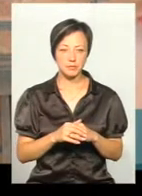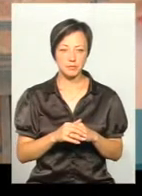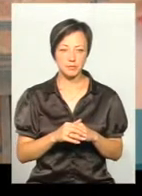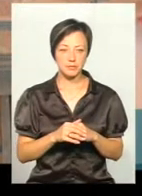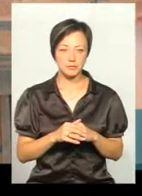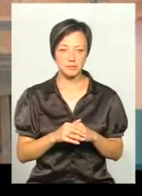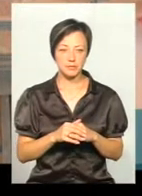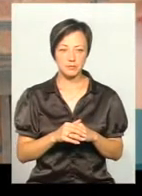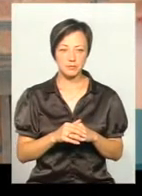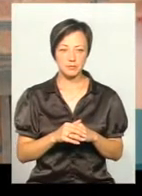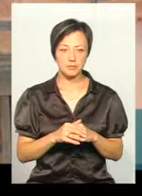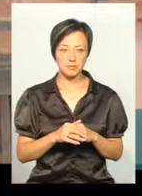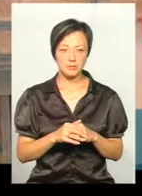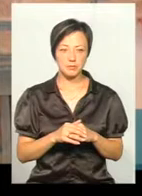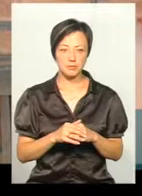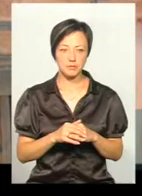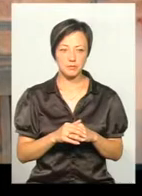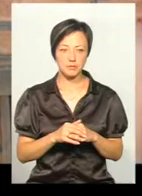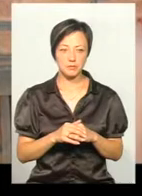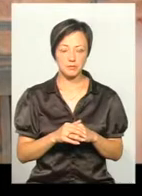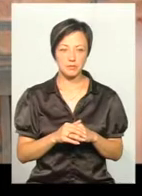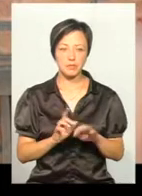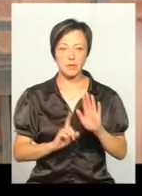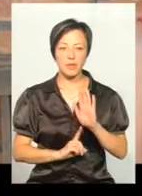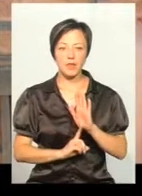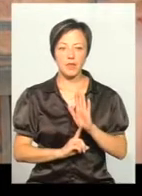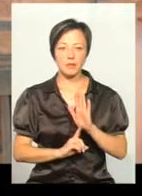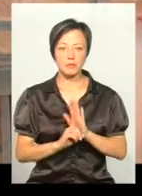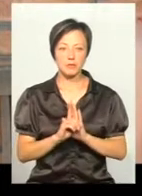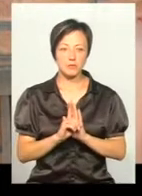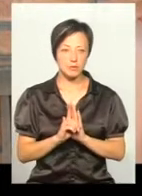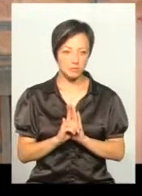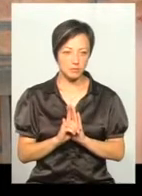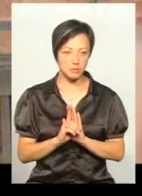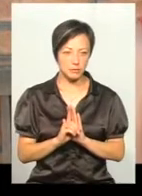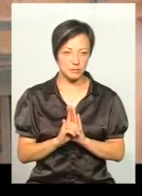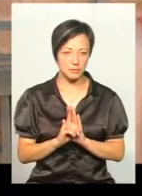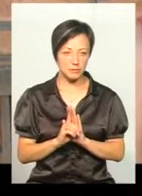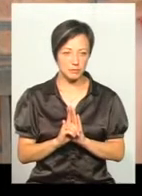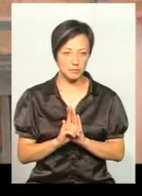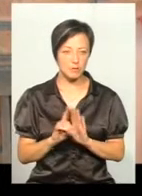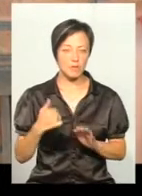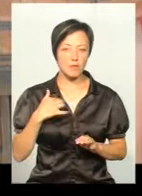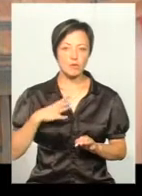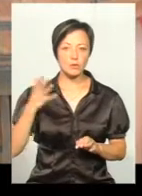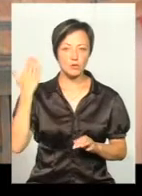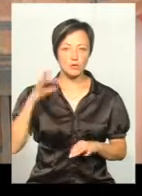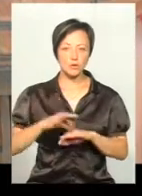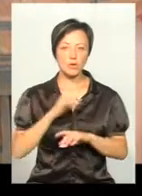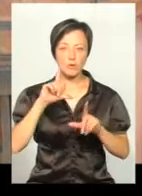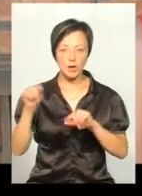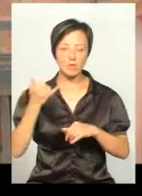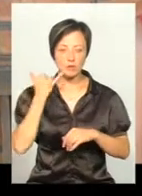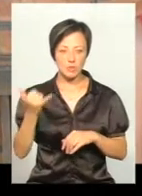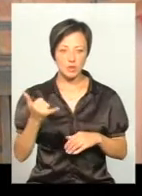цей раз послала, от я на початку літа звернулася, сказала, через місяць будуть, а зараз б цей бивший чоловік поїхав, казав, звернись,